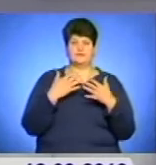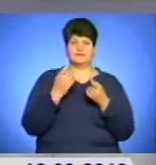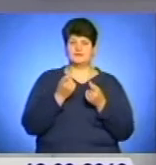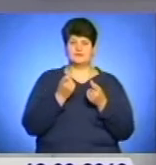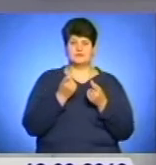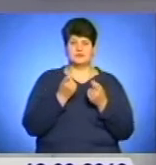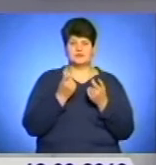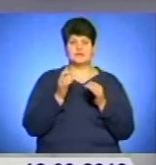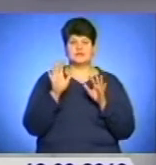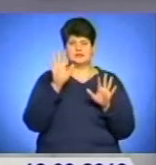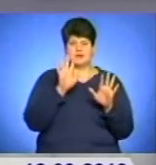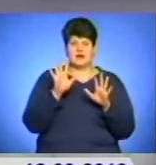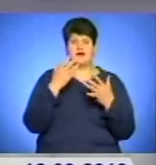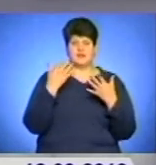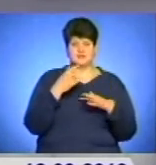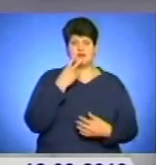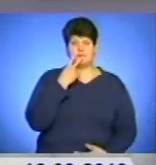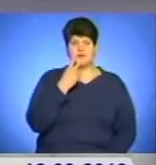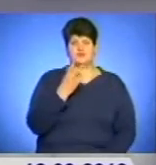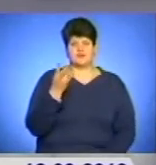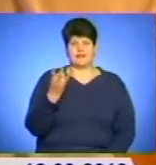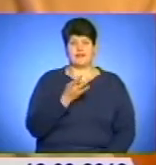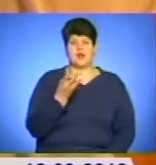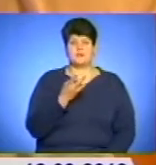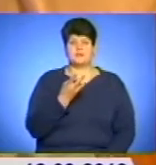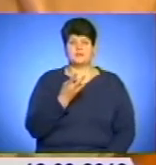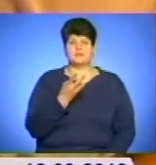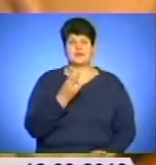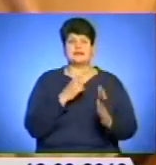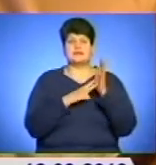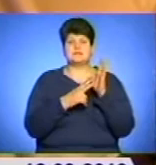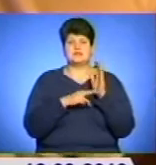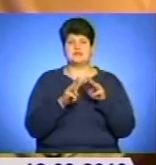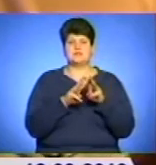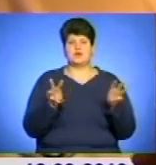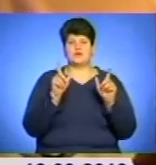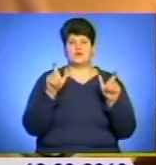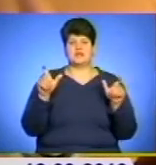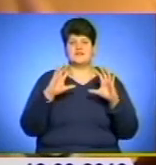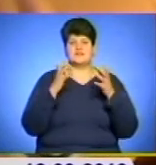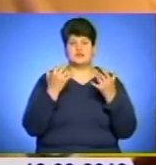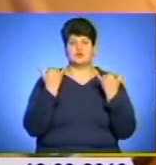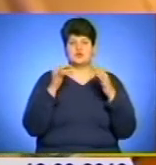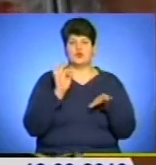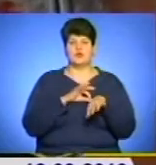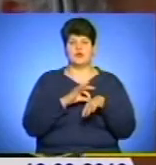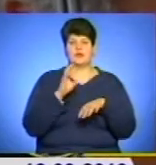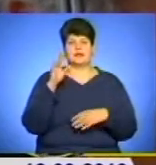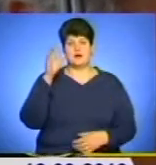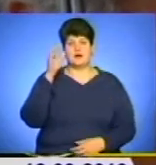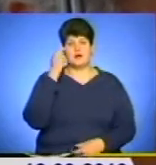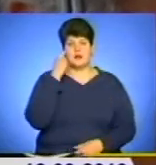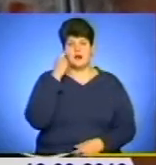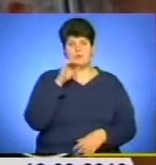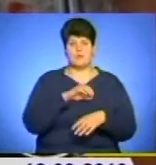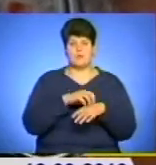бачу так, як треба. 70 мільйонів людей у світі нині хворі на галукому. Половина з